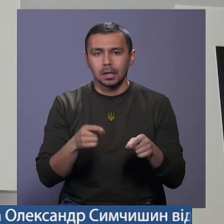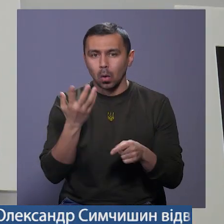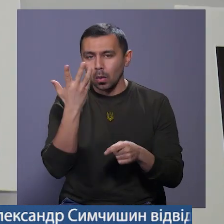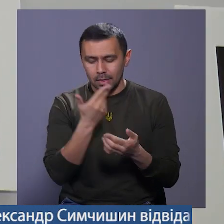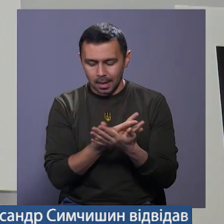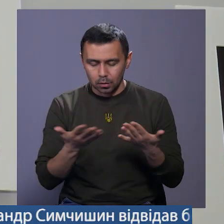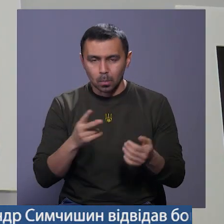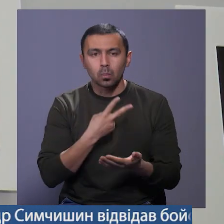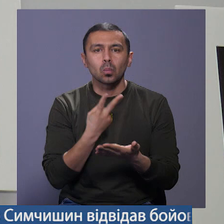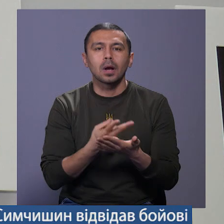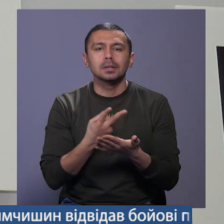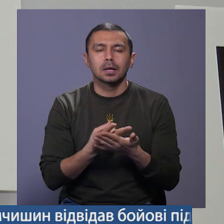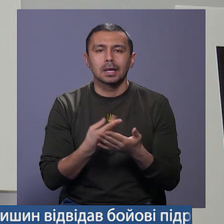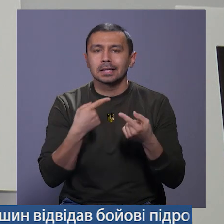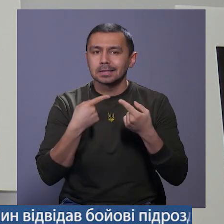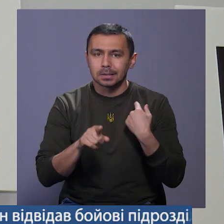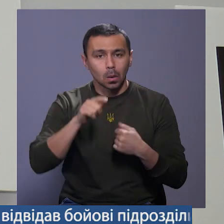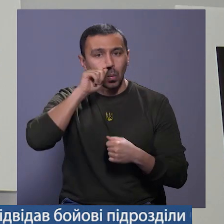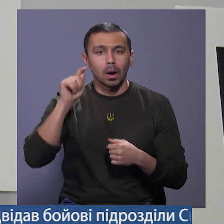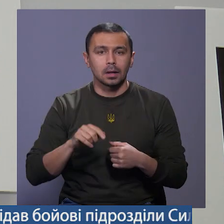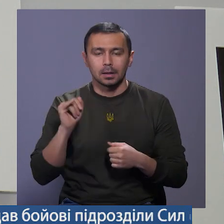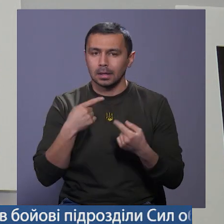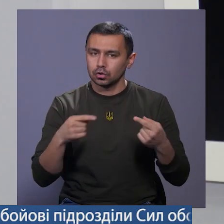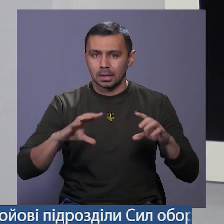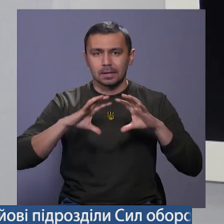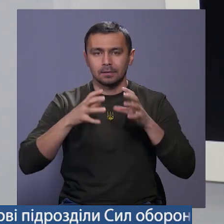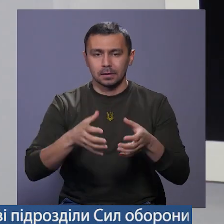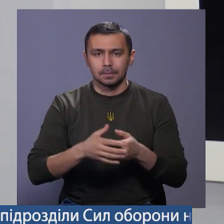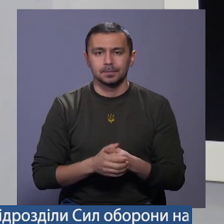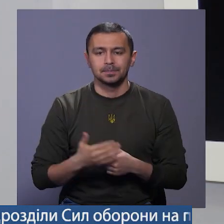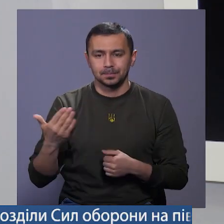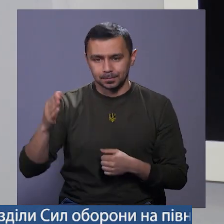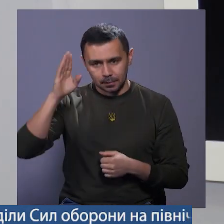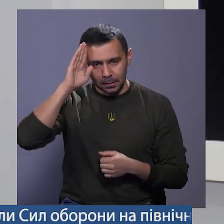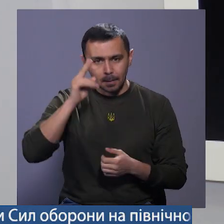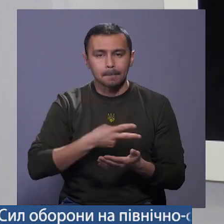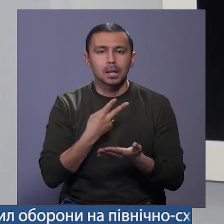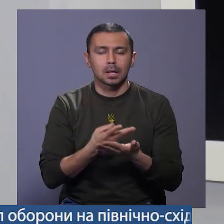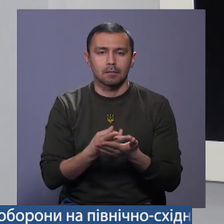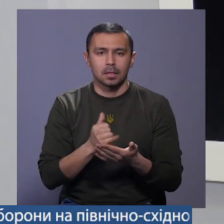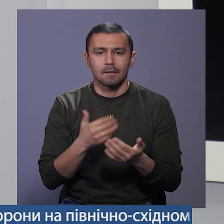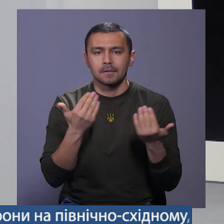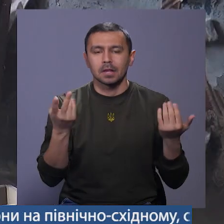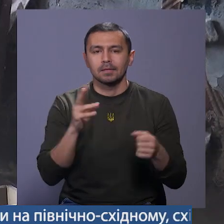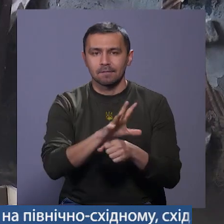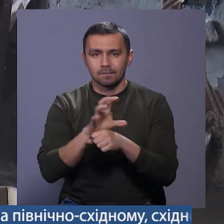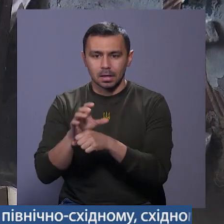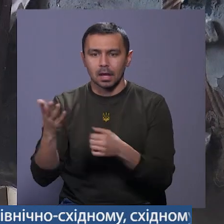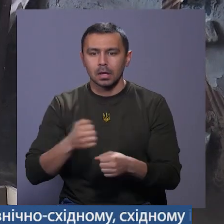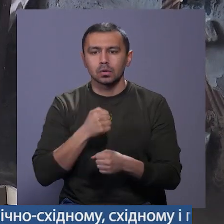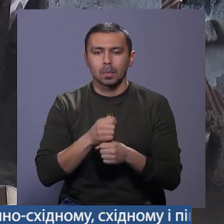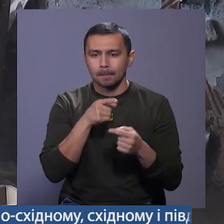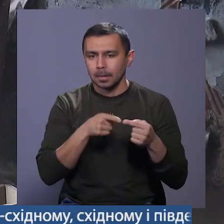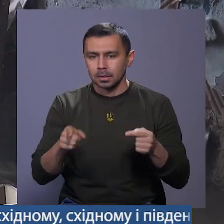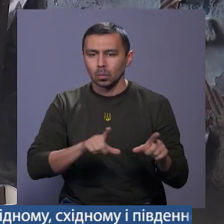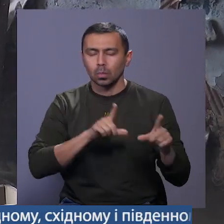щоб показати різницю Україна і інший світ. Олександр Харват представив на виставці дві світлини, які зробив